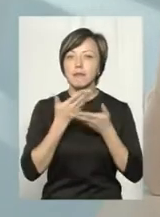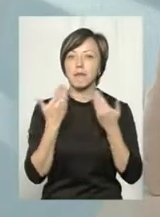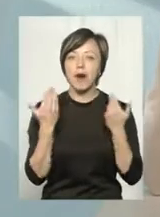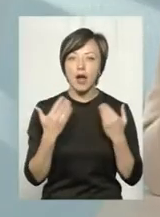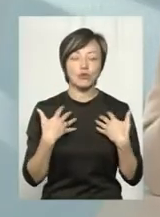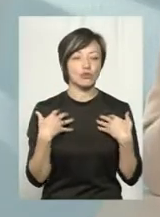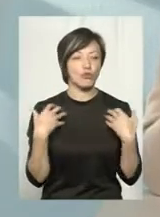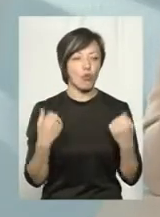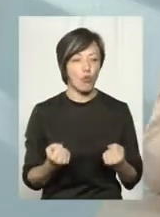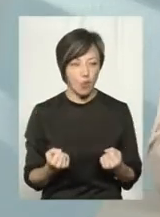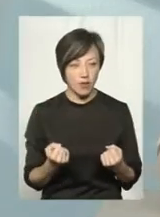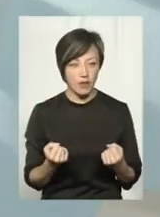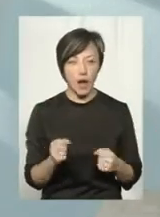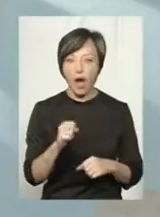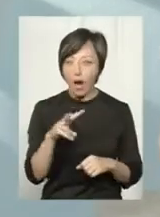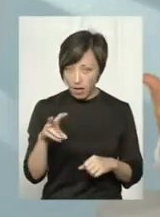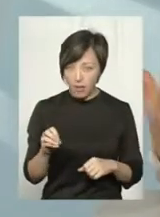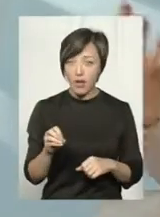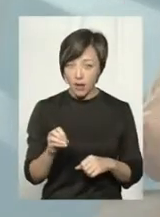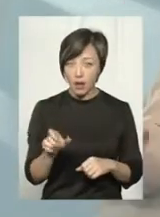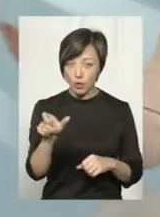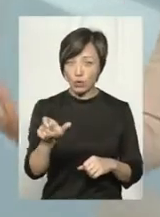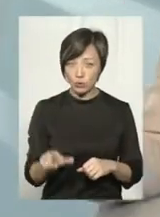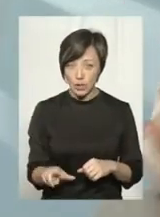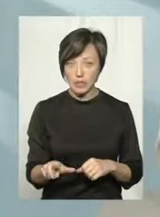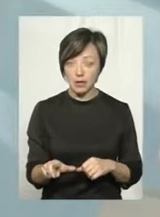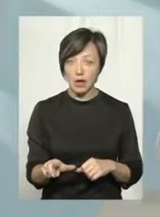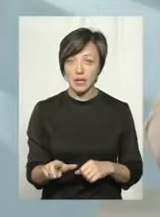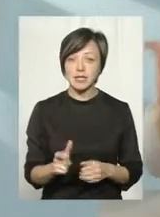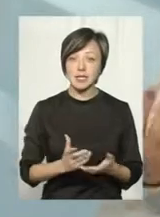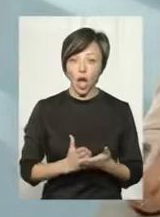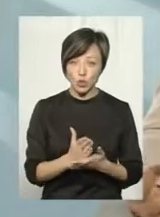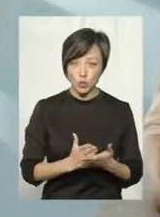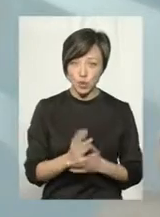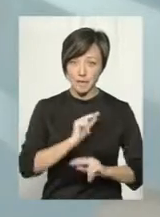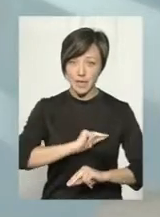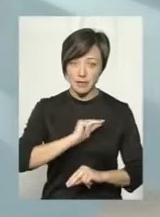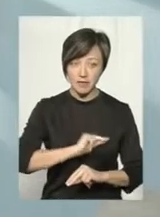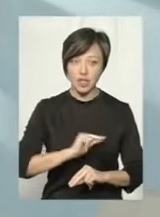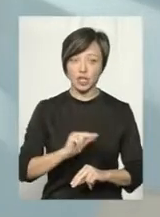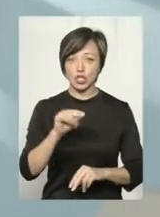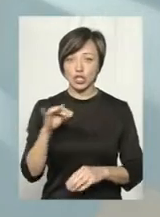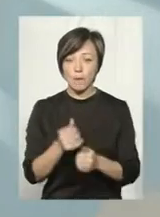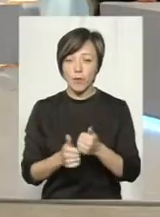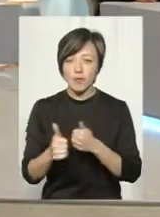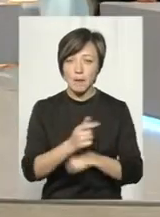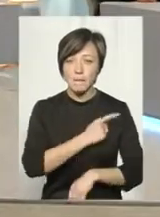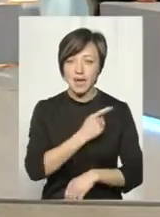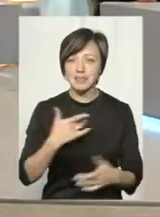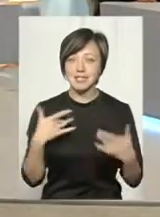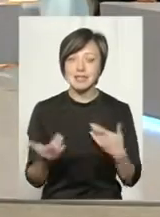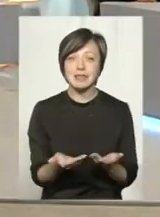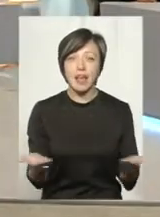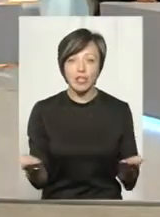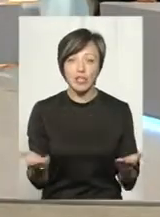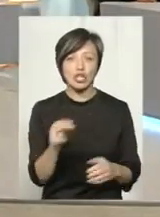того здоров'я. Але він чи вона заслужений працівник, чи провідний майстер сцени.